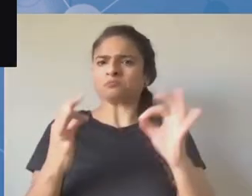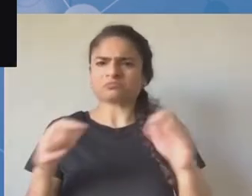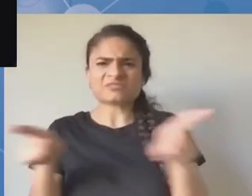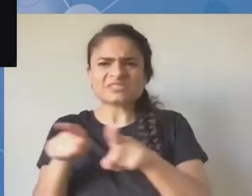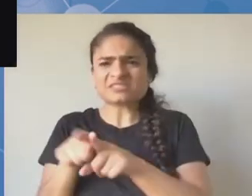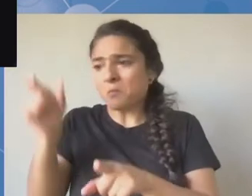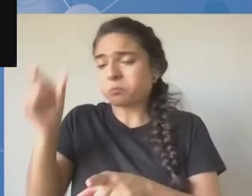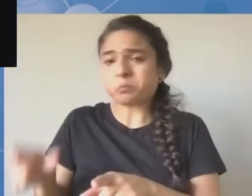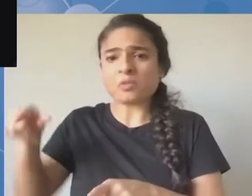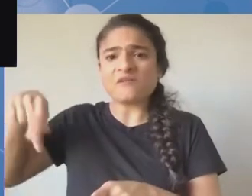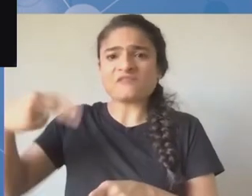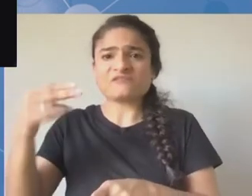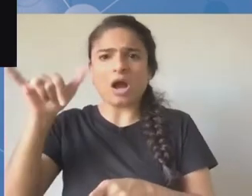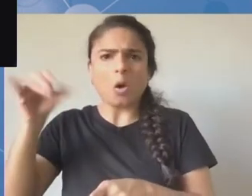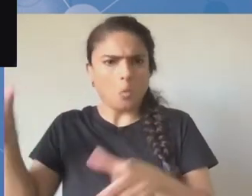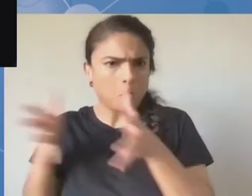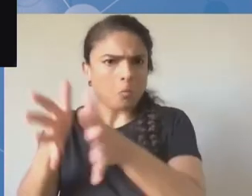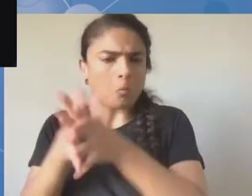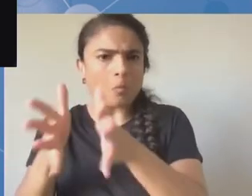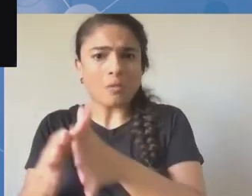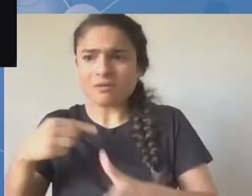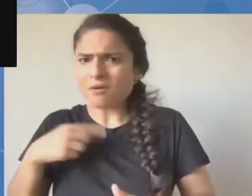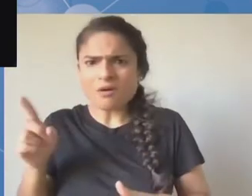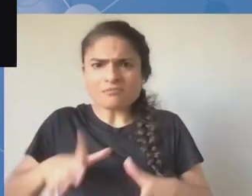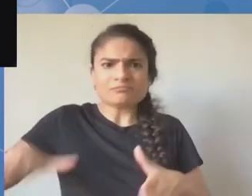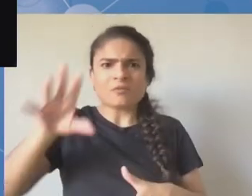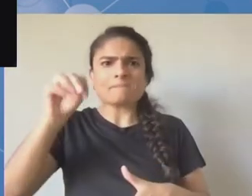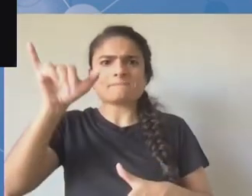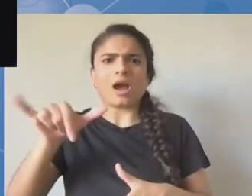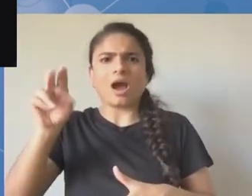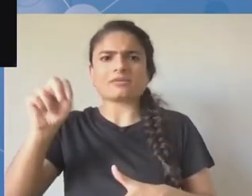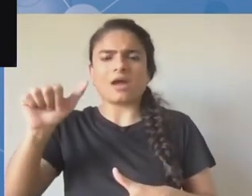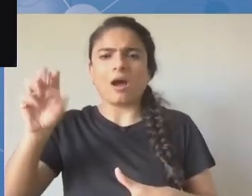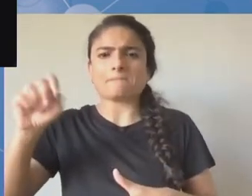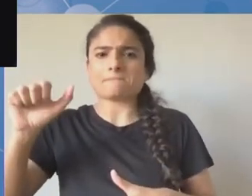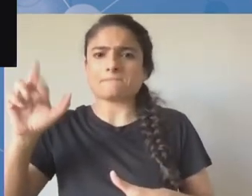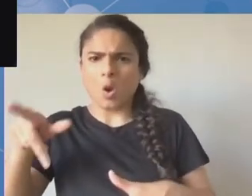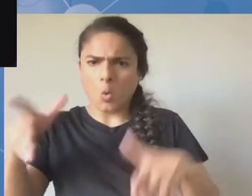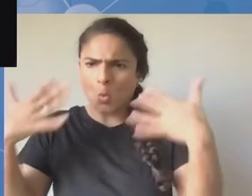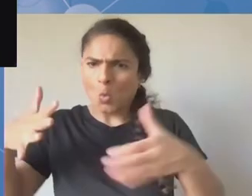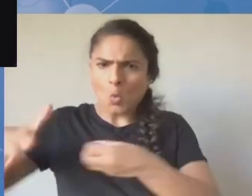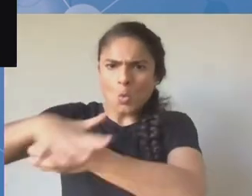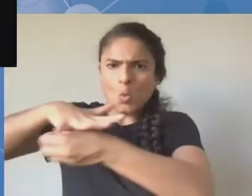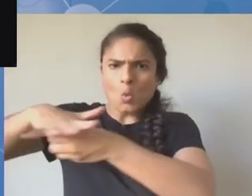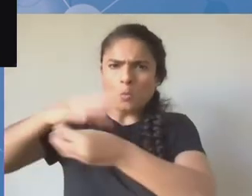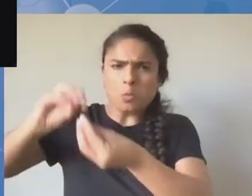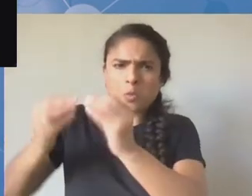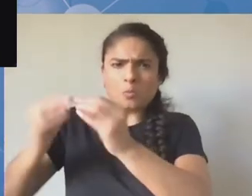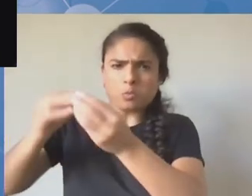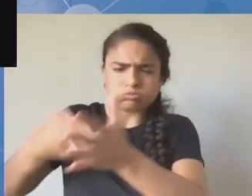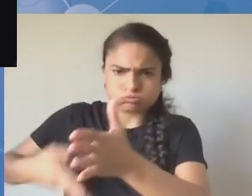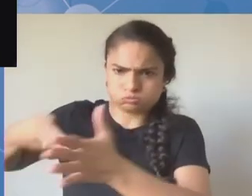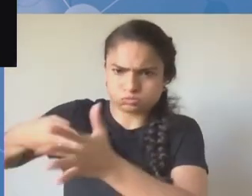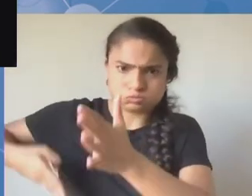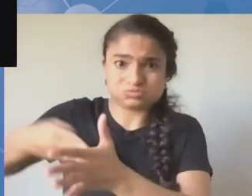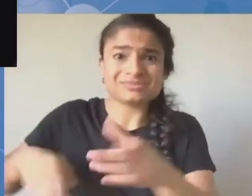Zoomie, na przykład z Myanmar. Na przykład z takich miejsc, gdzie naprawdę bardzo trudno jest w tej chwili w pełni uczestniczyć